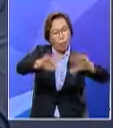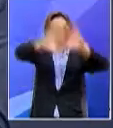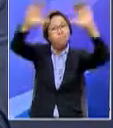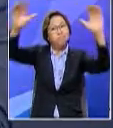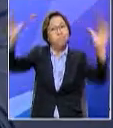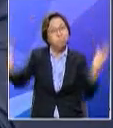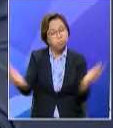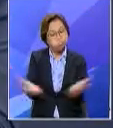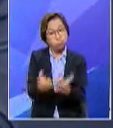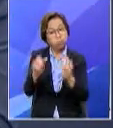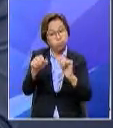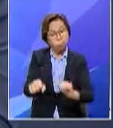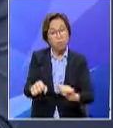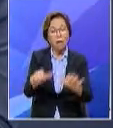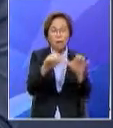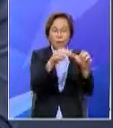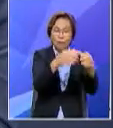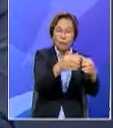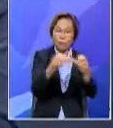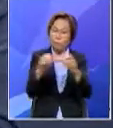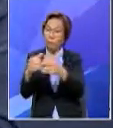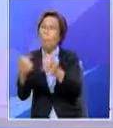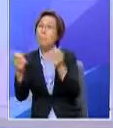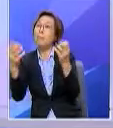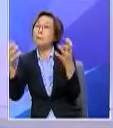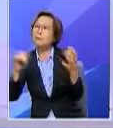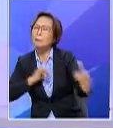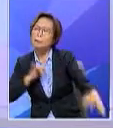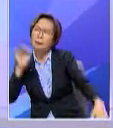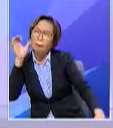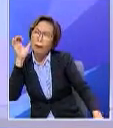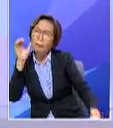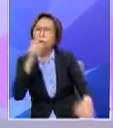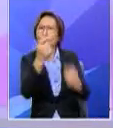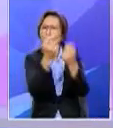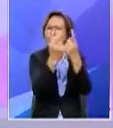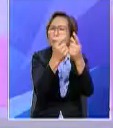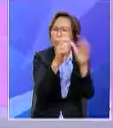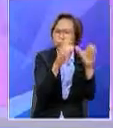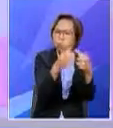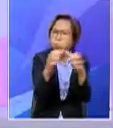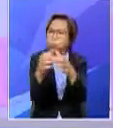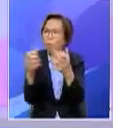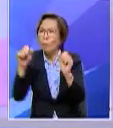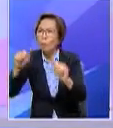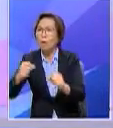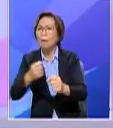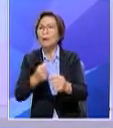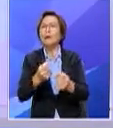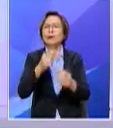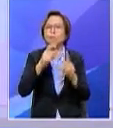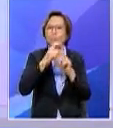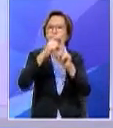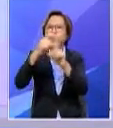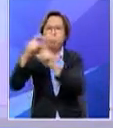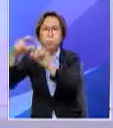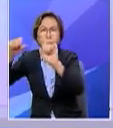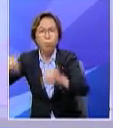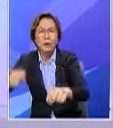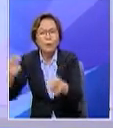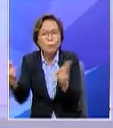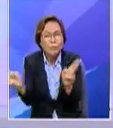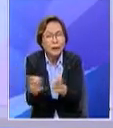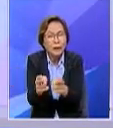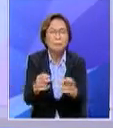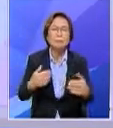dunia kategori-kategorinya banyak saya dengar ada 11 betul boleh disebutkan secara ringkas